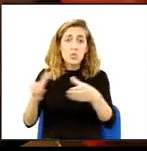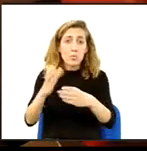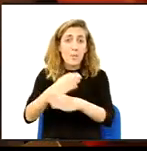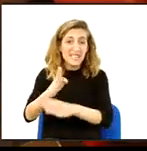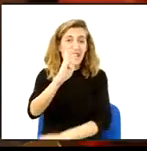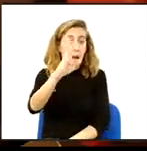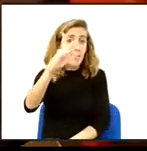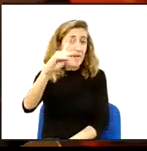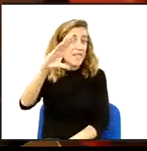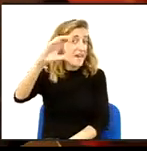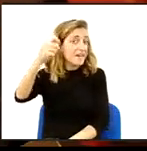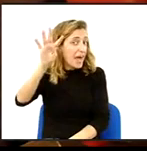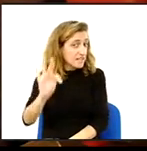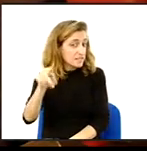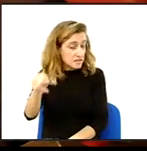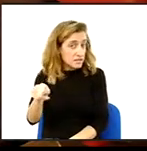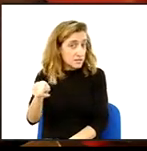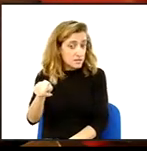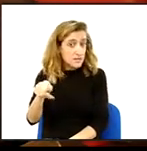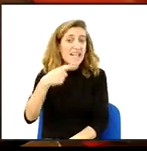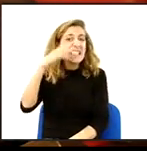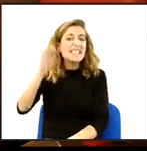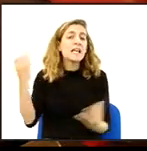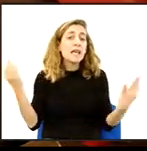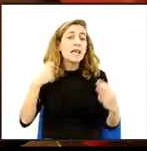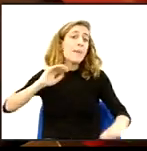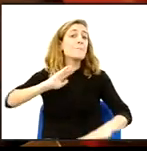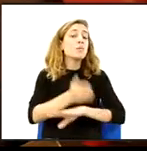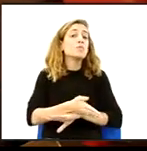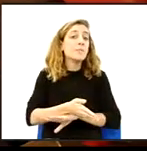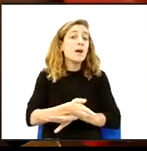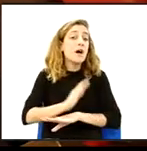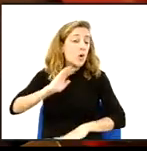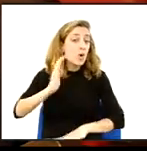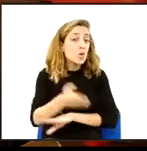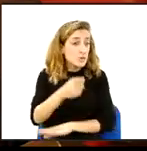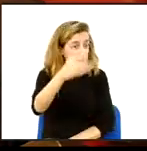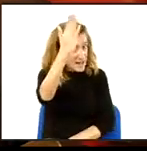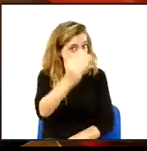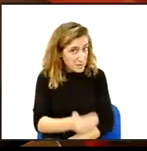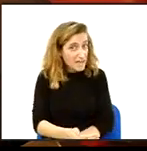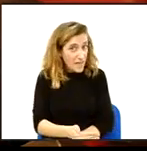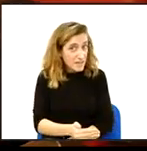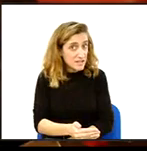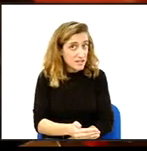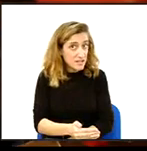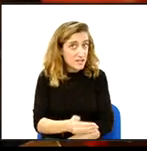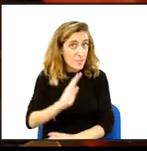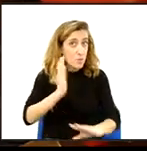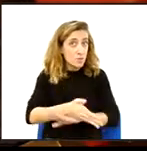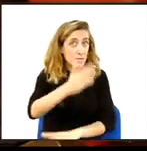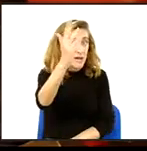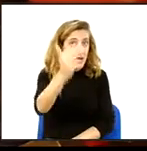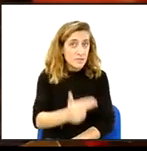PDeCAT, o el senyor Campuzano, que evidentment sí que va condemnar, condemnar aquestes pintades i també m'estranya que no condemni